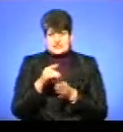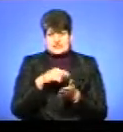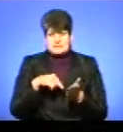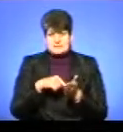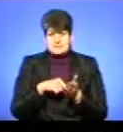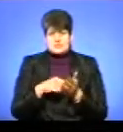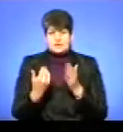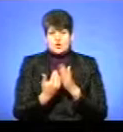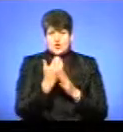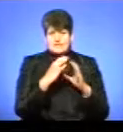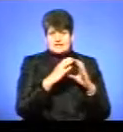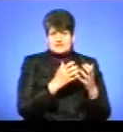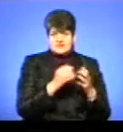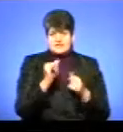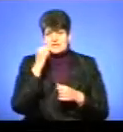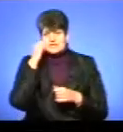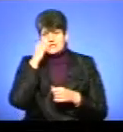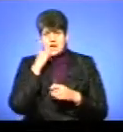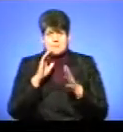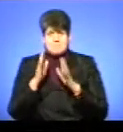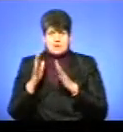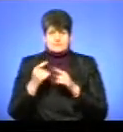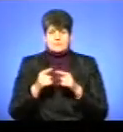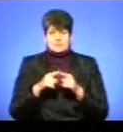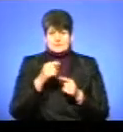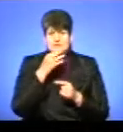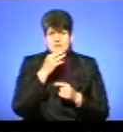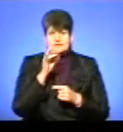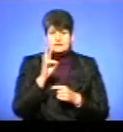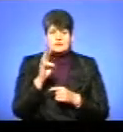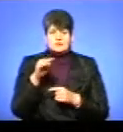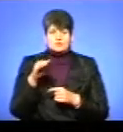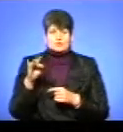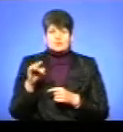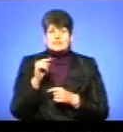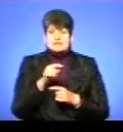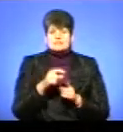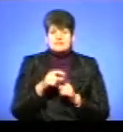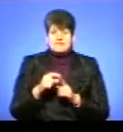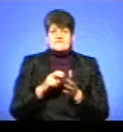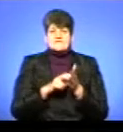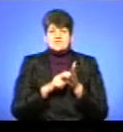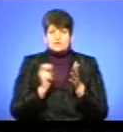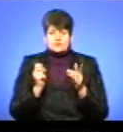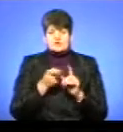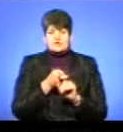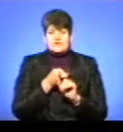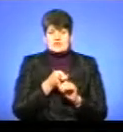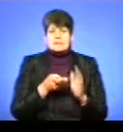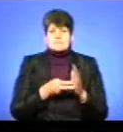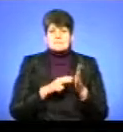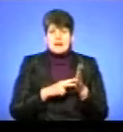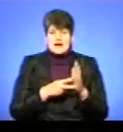мікрорайоні «Новий світ» і «Старий парк». Про це нам повідомила Наталія Турчин. За її словами, відключення пов'язане із плановим